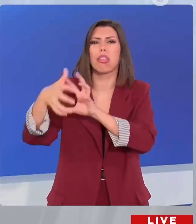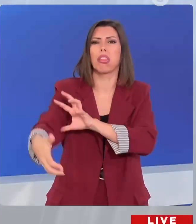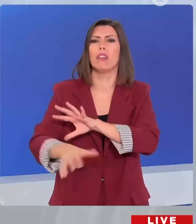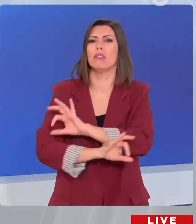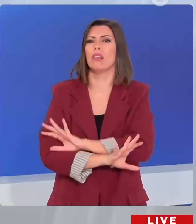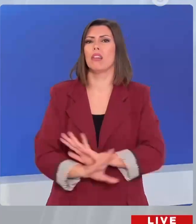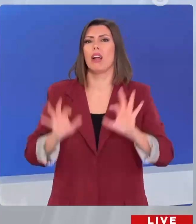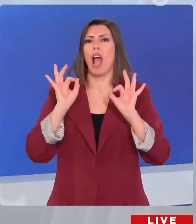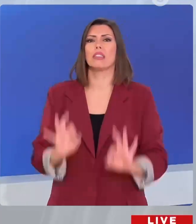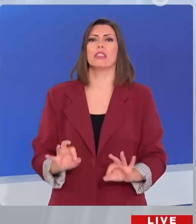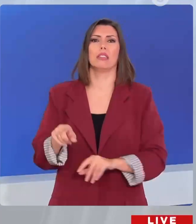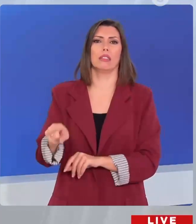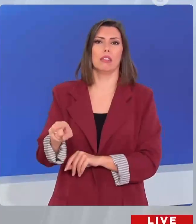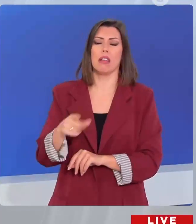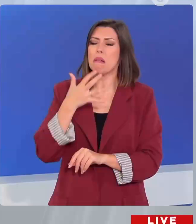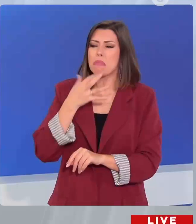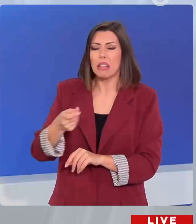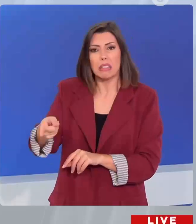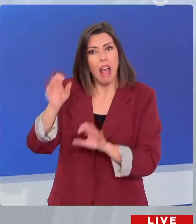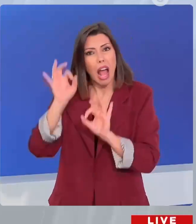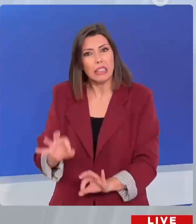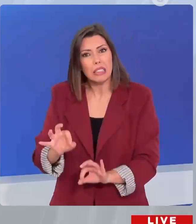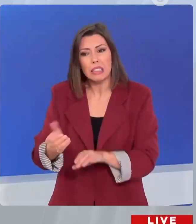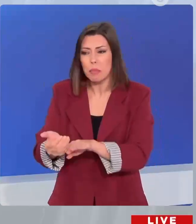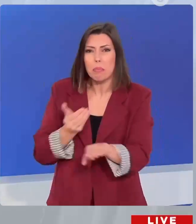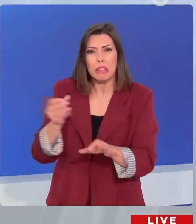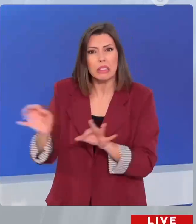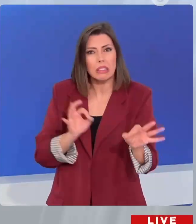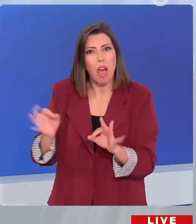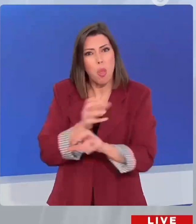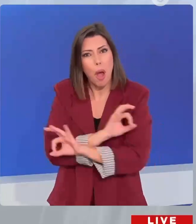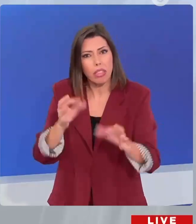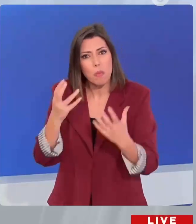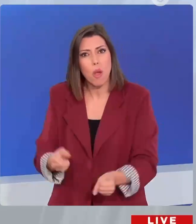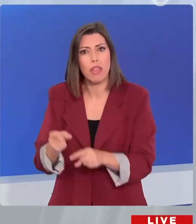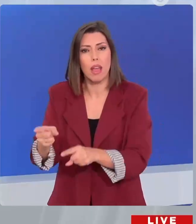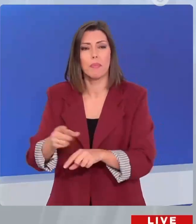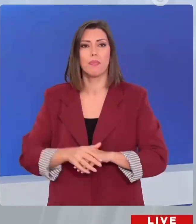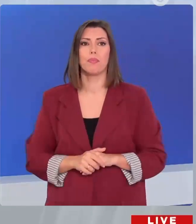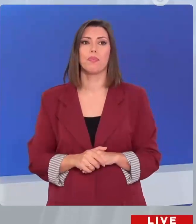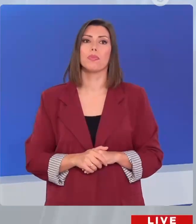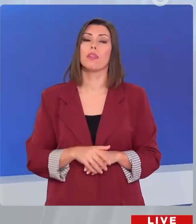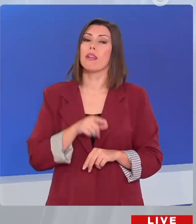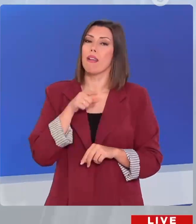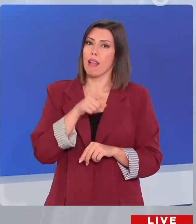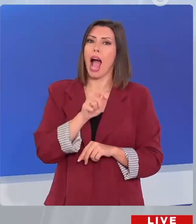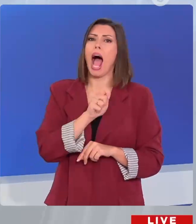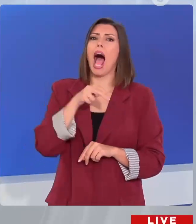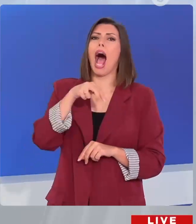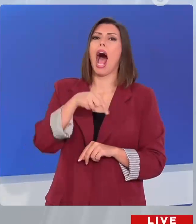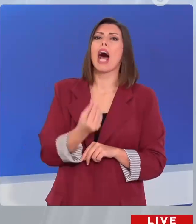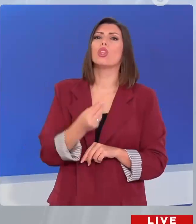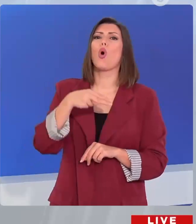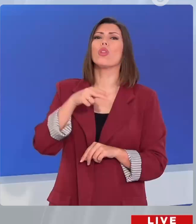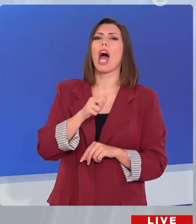Εκτροπή είναι η αποστασία, οι προσχεδιασμένοι. Αυτοί αποστάτησαν από τη δημοκρατία και ο χαρακτηρισμός αυτός και το